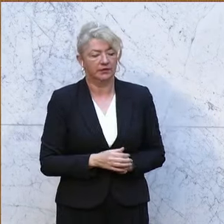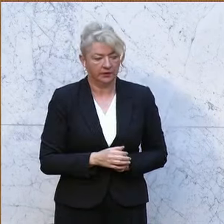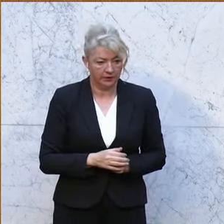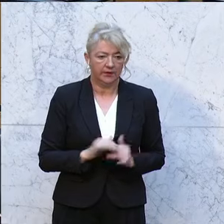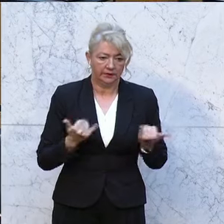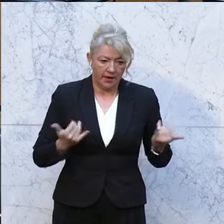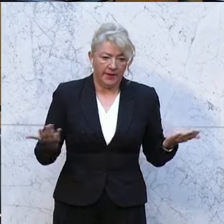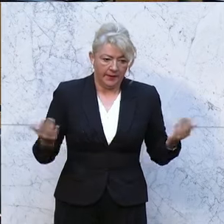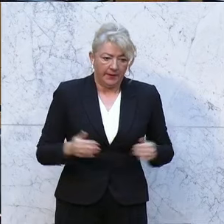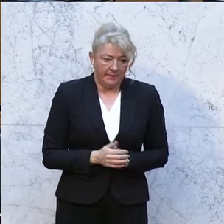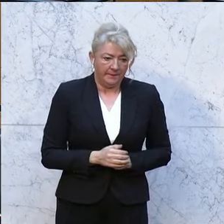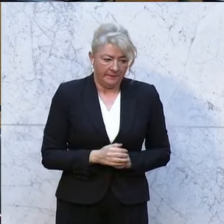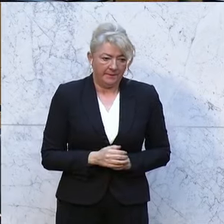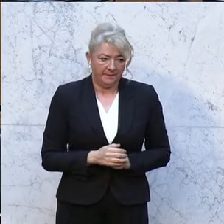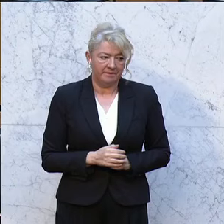Hand nehmen.